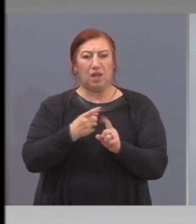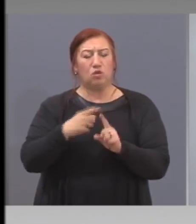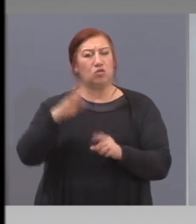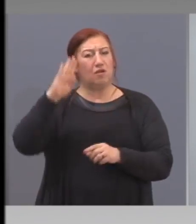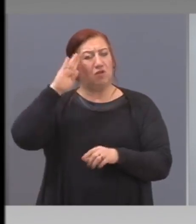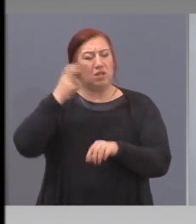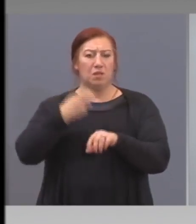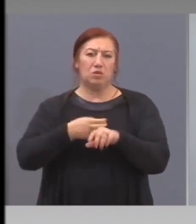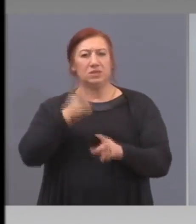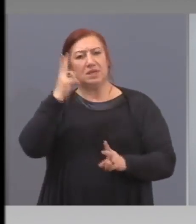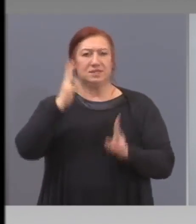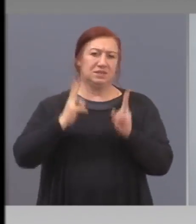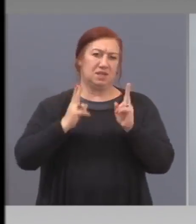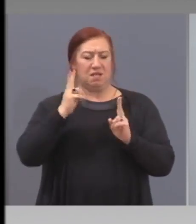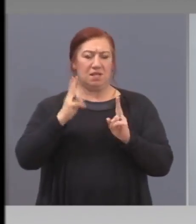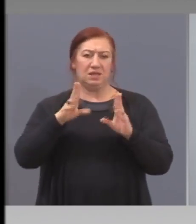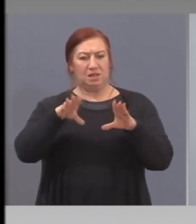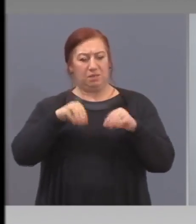че сте съгласни с тази